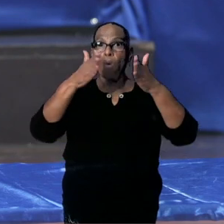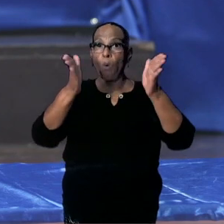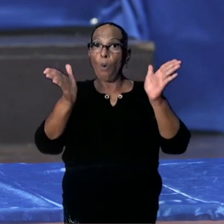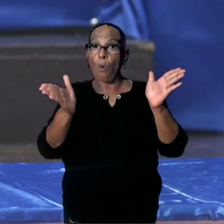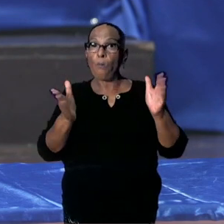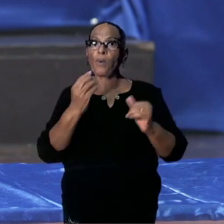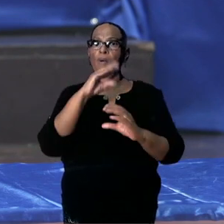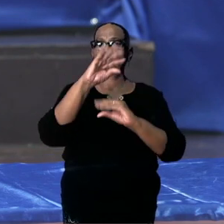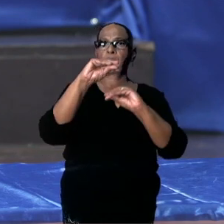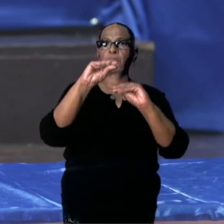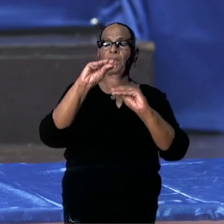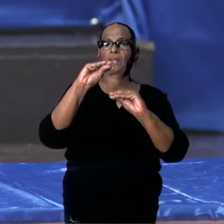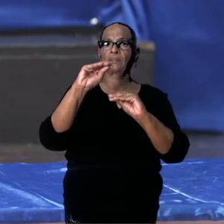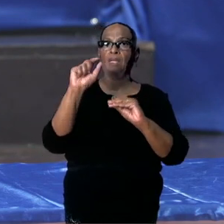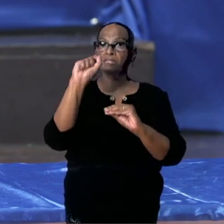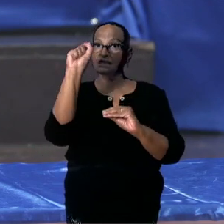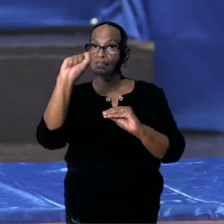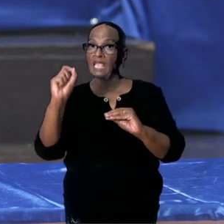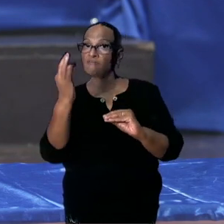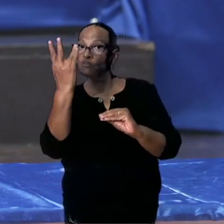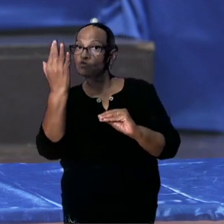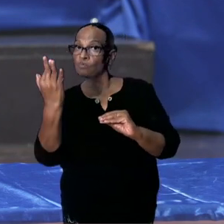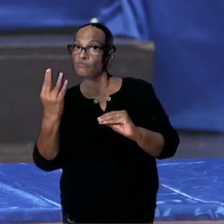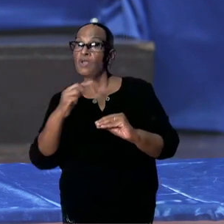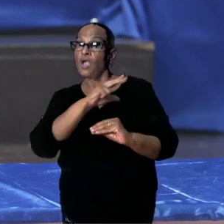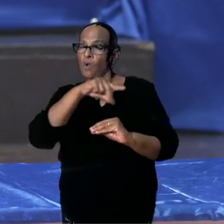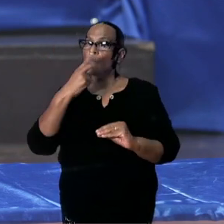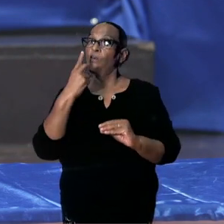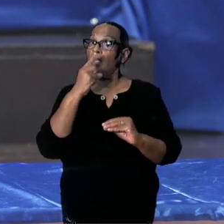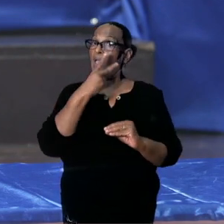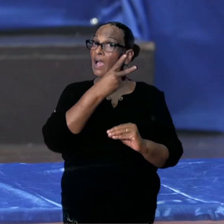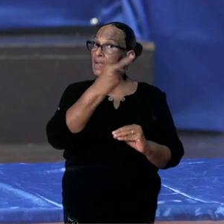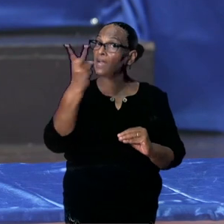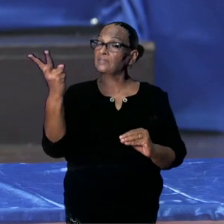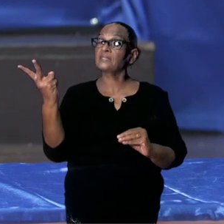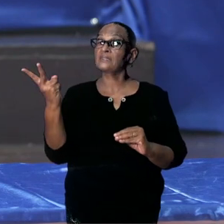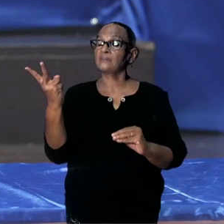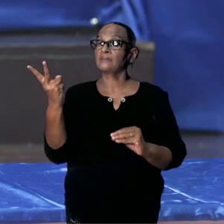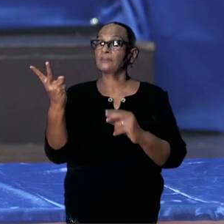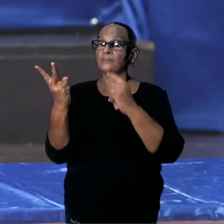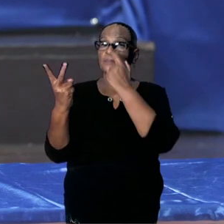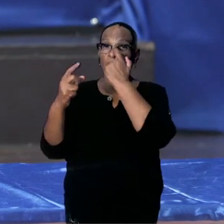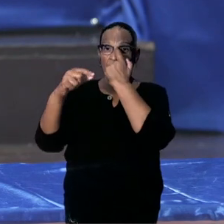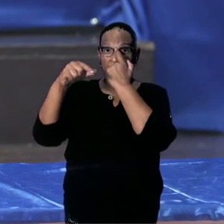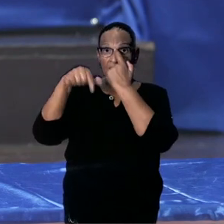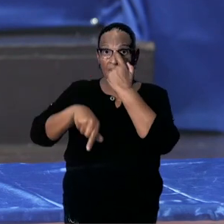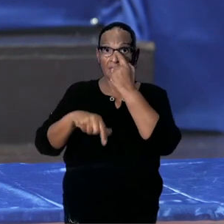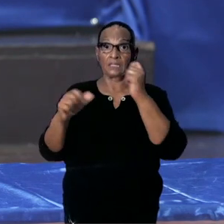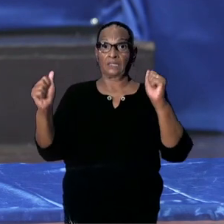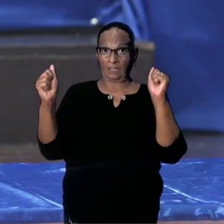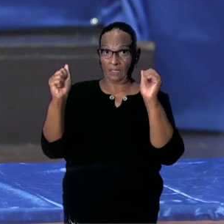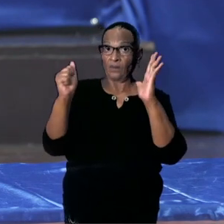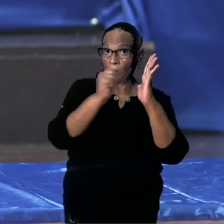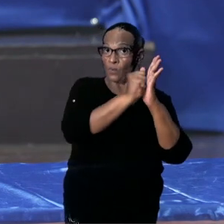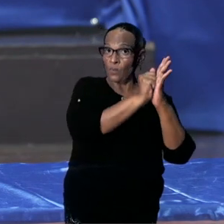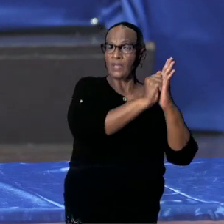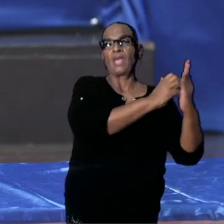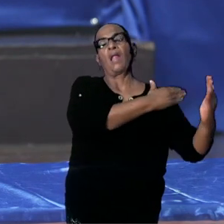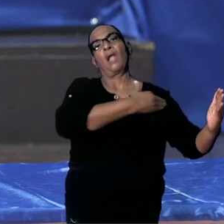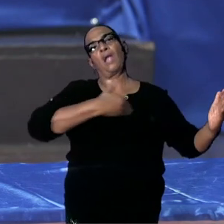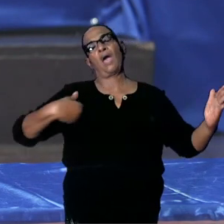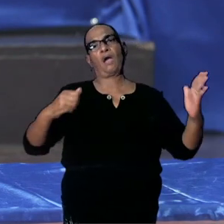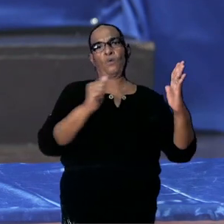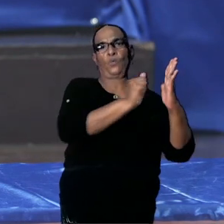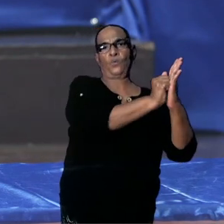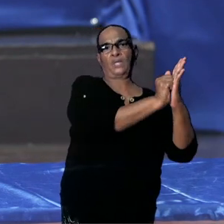cijfers tonen. Maar wie is erop voorbereid? We hebben dit weekend een long weekend. Er is